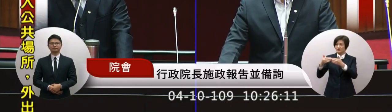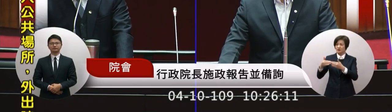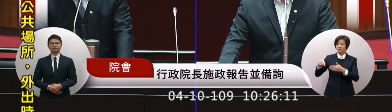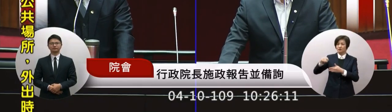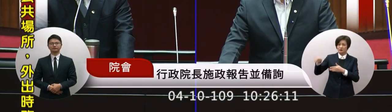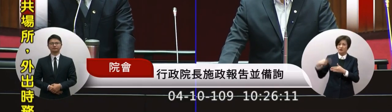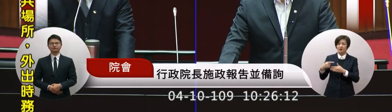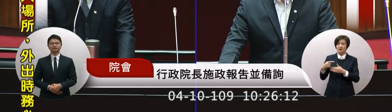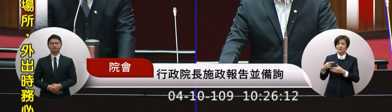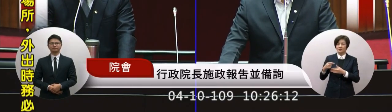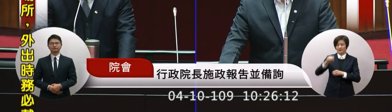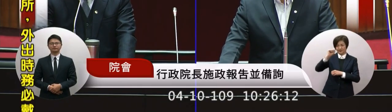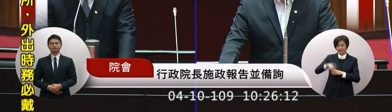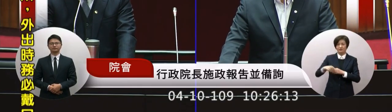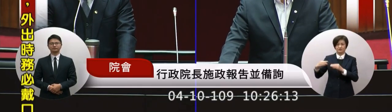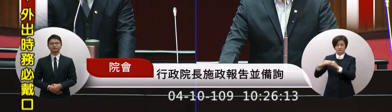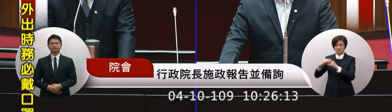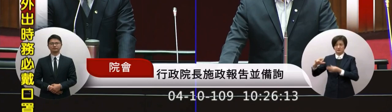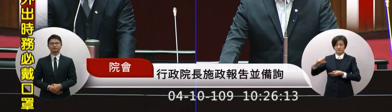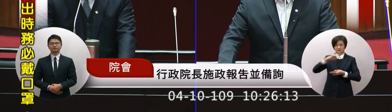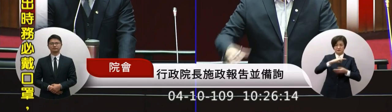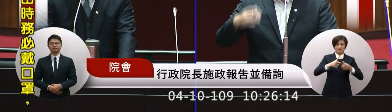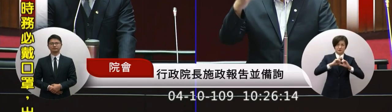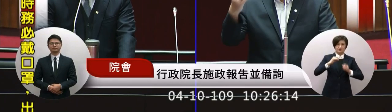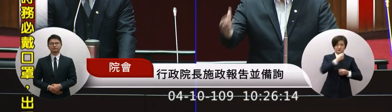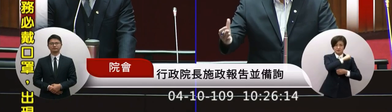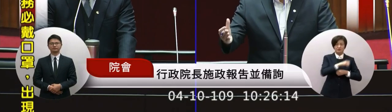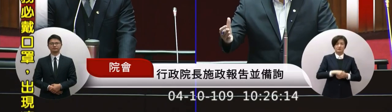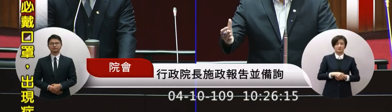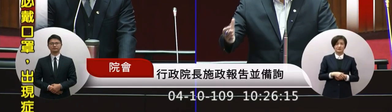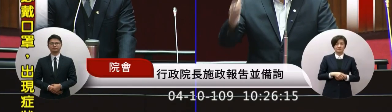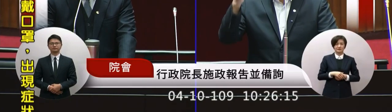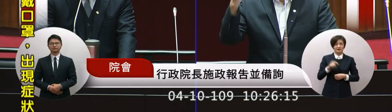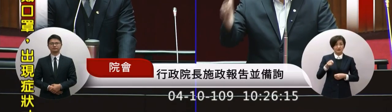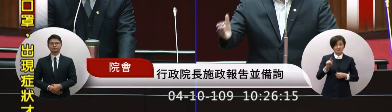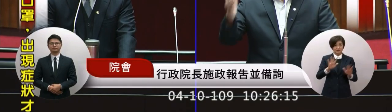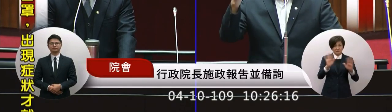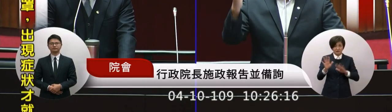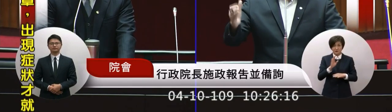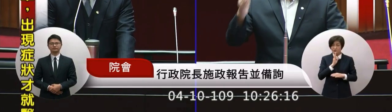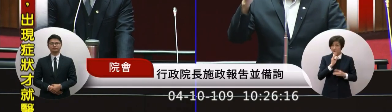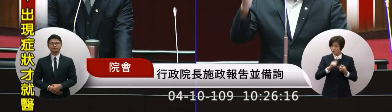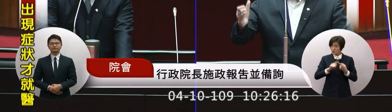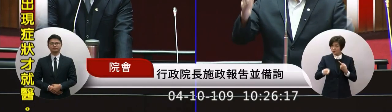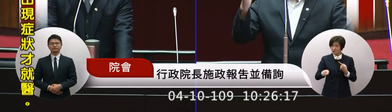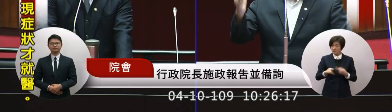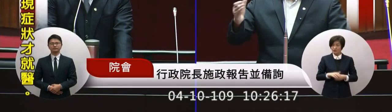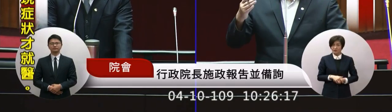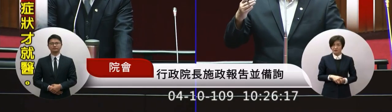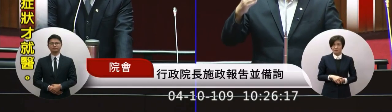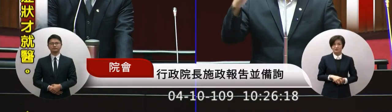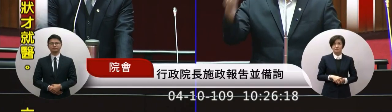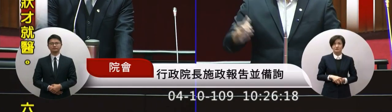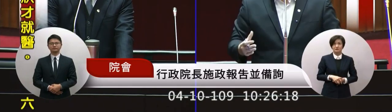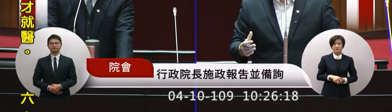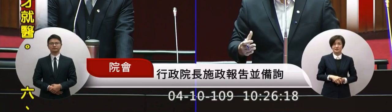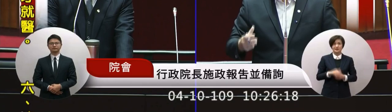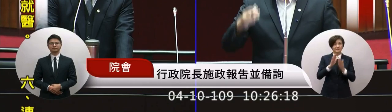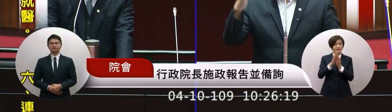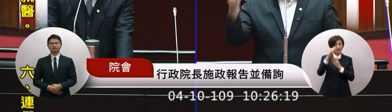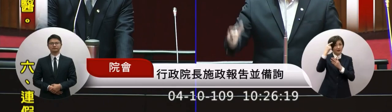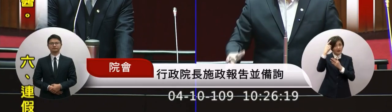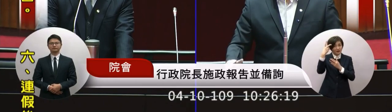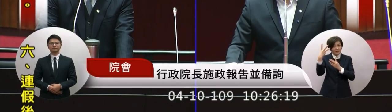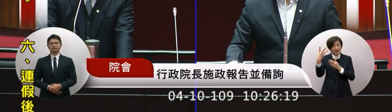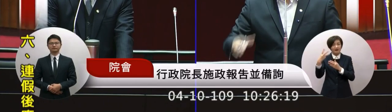說我們用包機的方式去接他們回來所以是不是有這樣的一個情勢就是說我們在這個未來幾